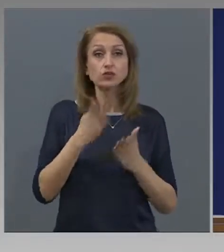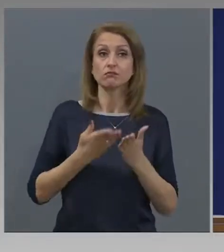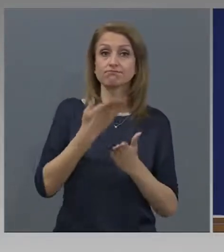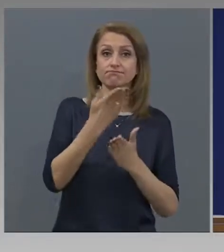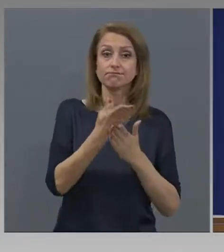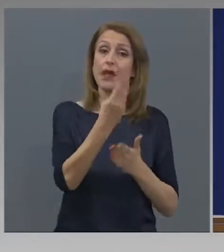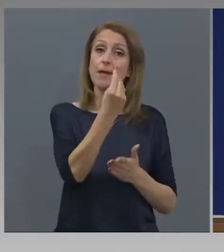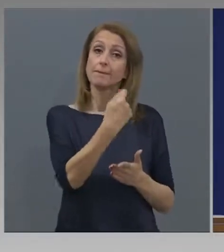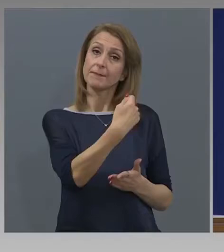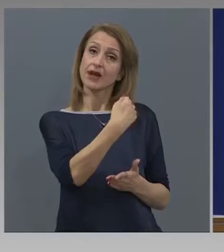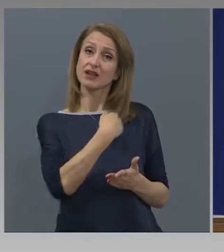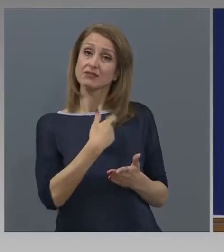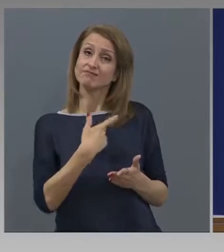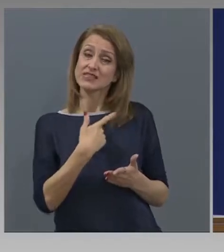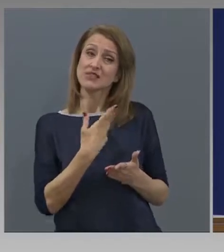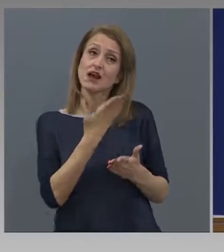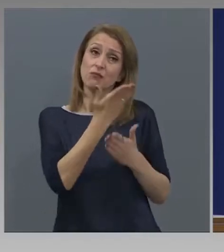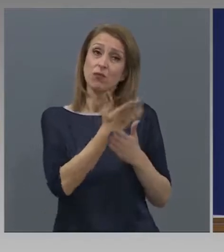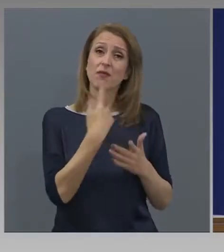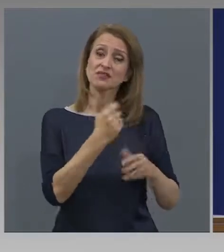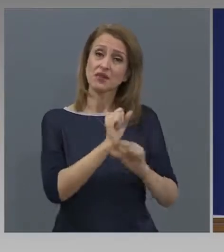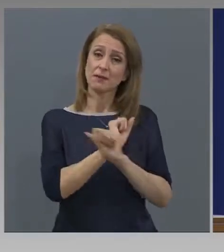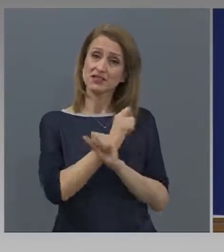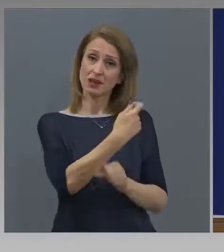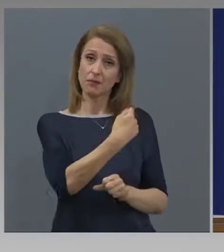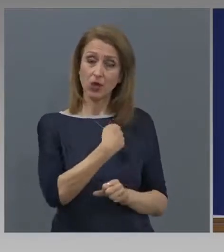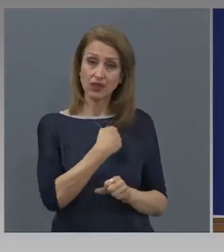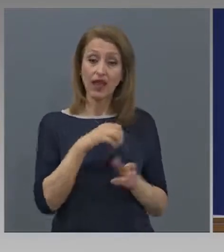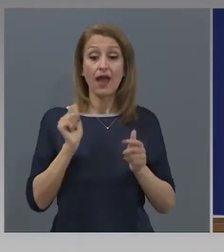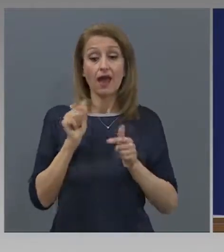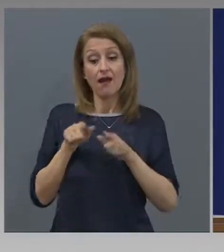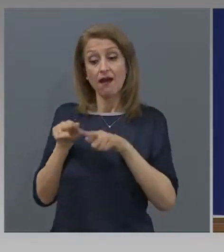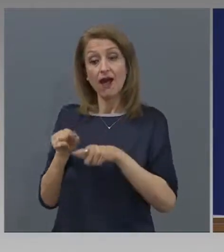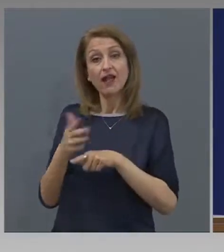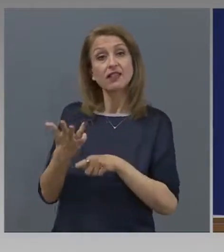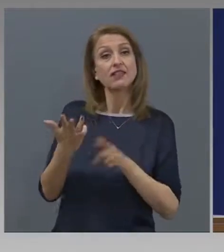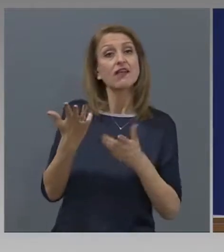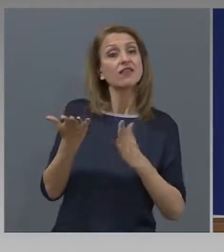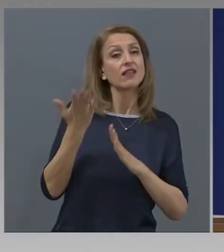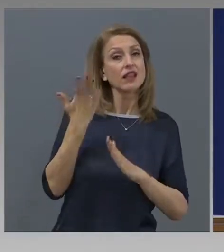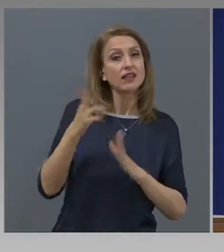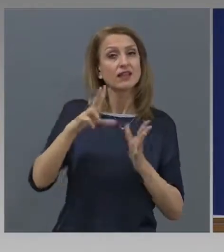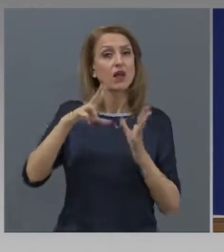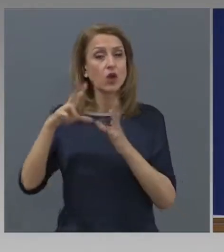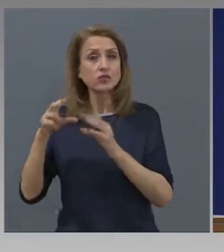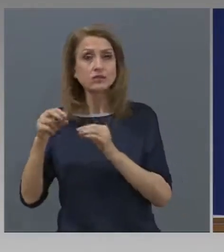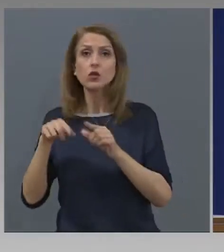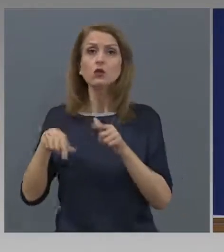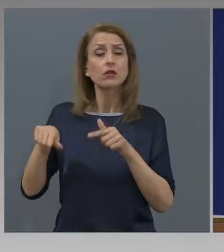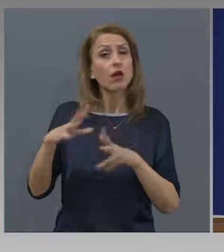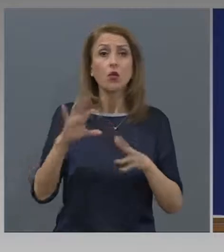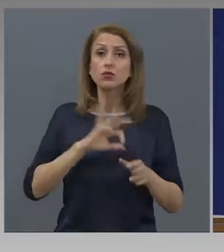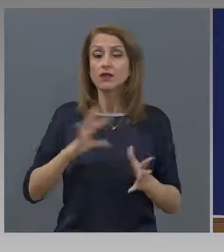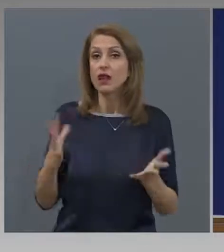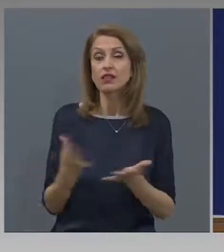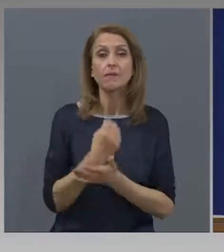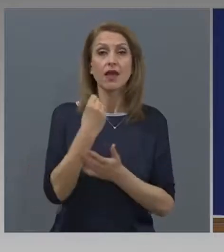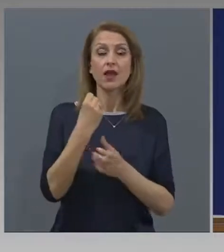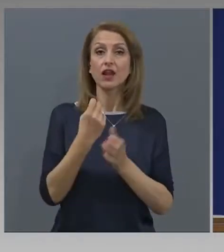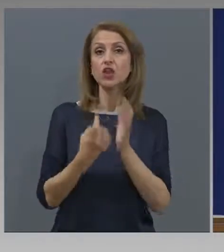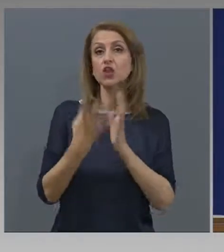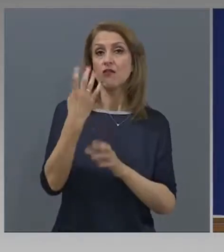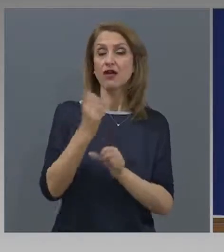обещетение за безработица, а 9830 са тези, които са намерили работа от началото на